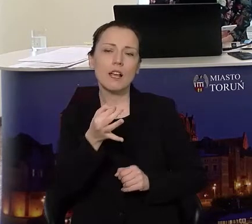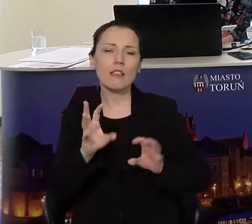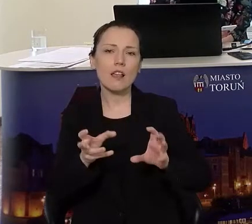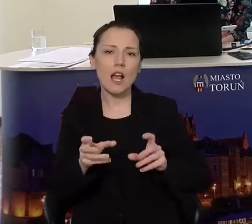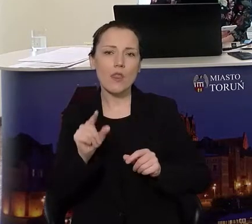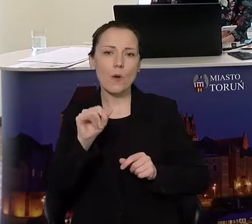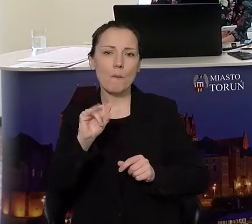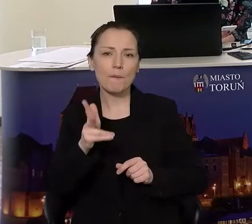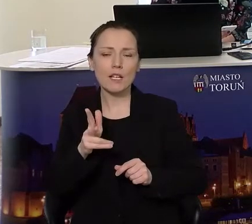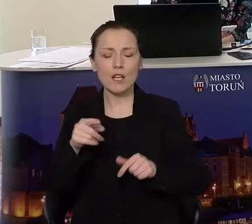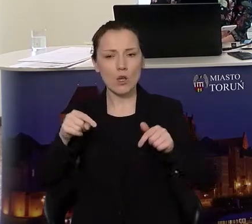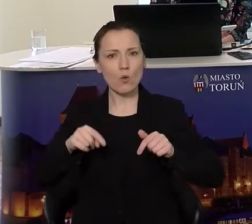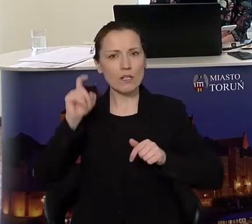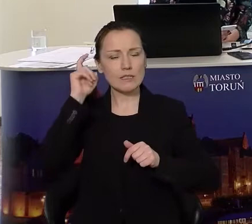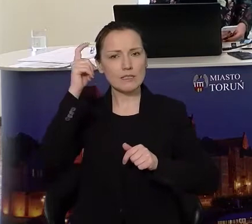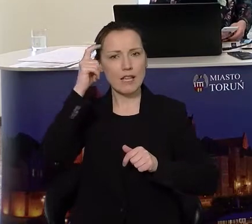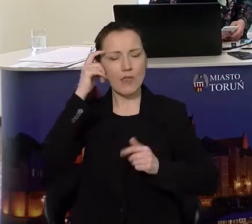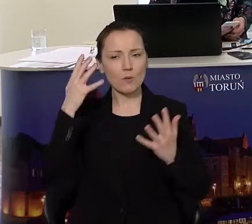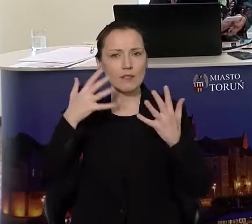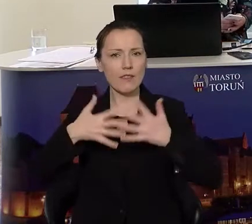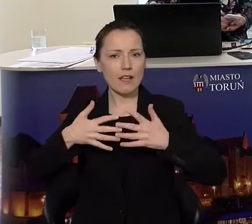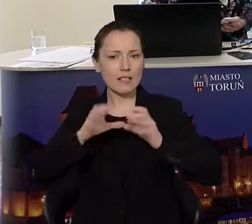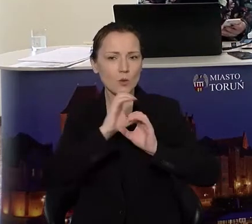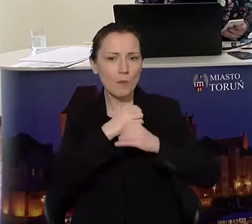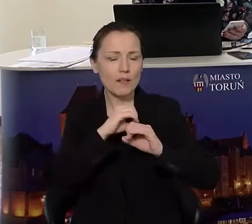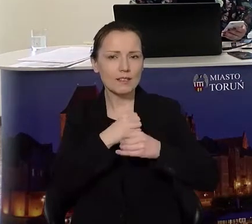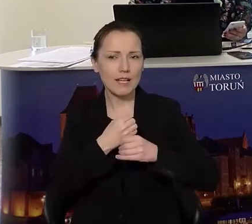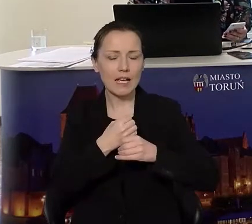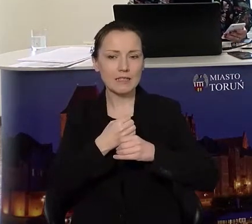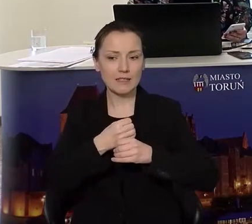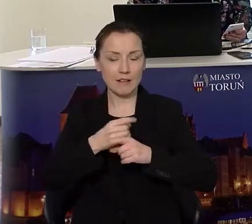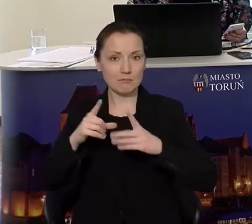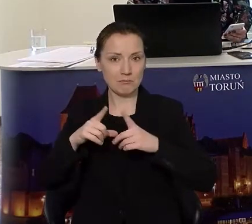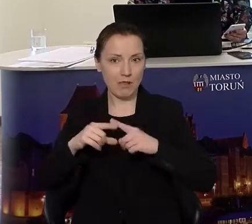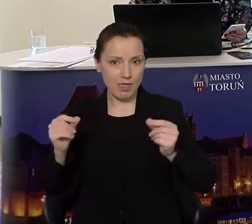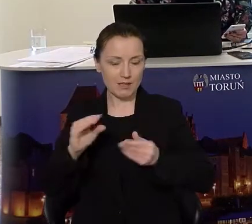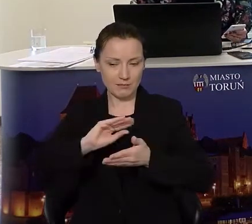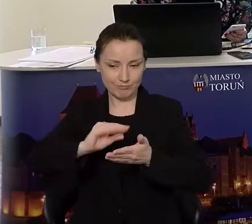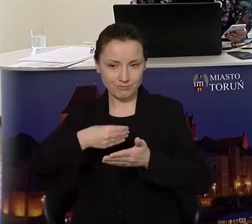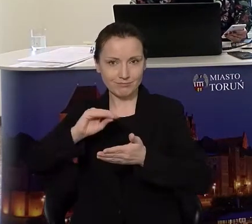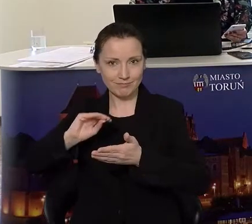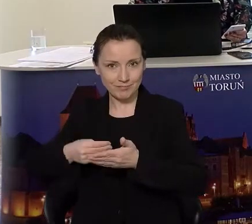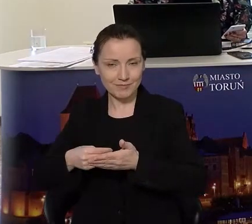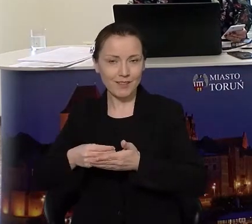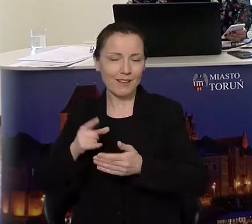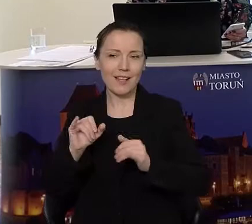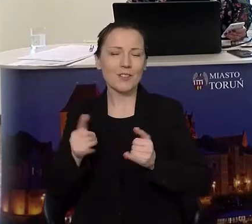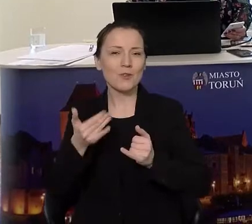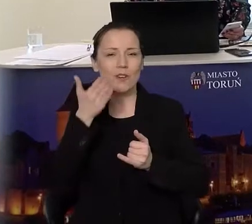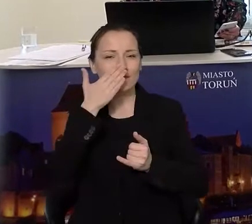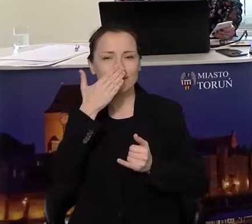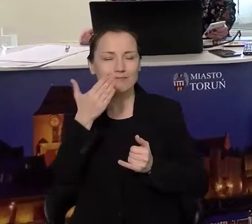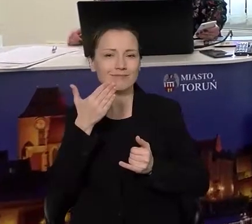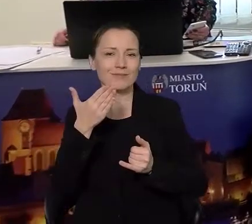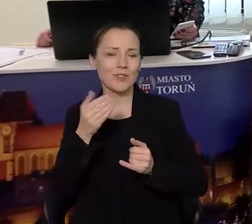Kopernikańskie Centrum Integracji List Intencyjny w tej sprawie. Podpisał wczoraj Pan Prezydent, między innymi. Jaka jest idea tego projektu i jakie